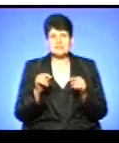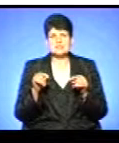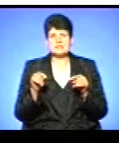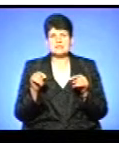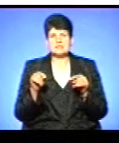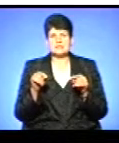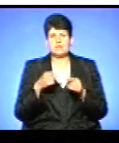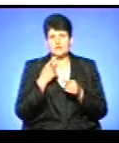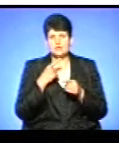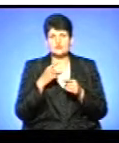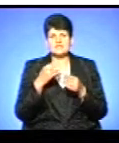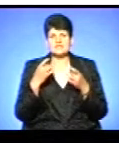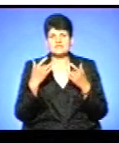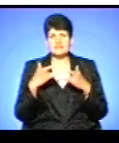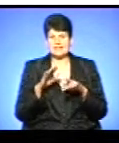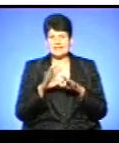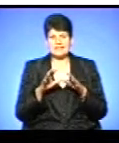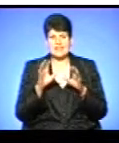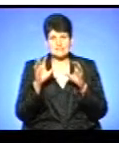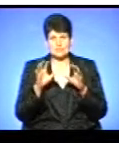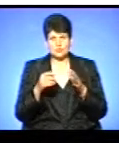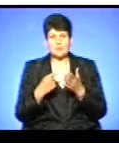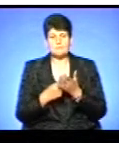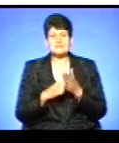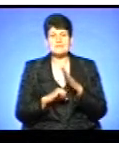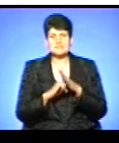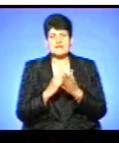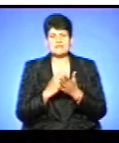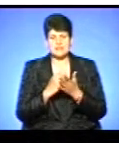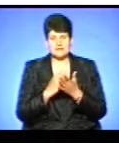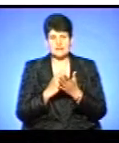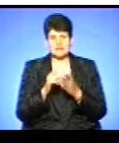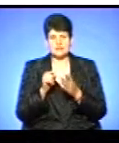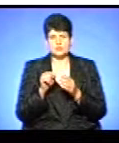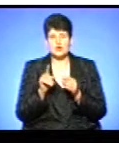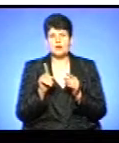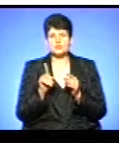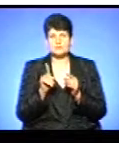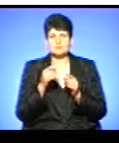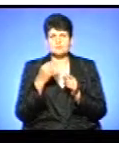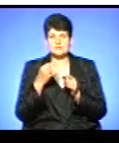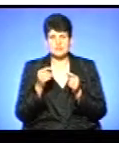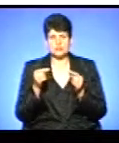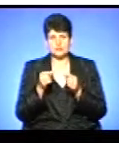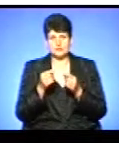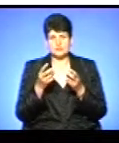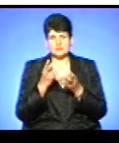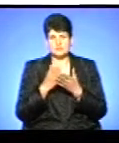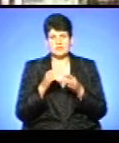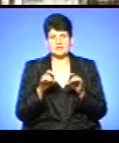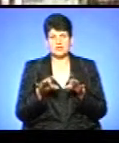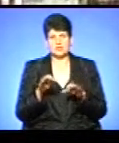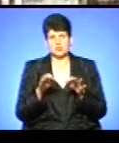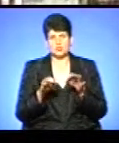незаконно, підстави для того є, будемо так вважати. Підстави для того є, а щоб сказати вже точно, треба мати рішення